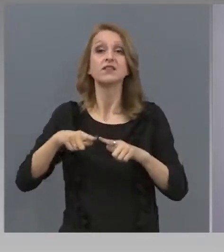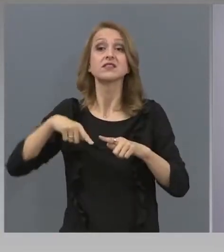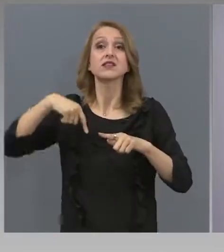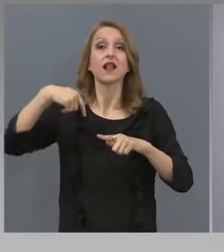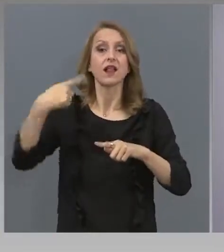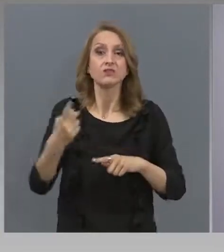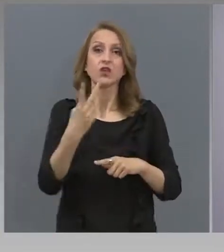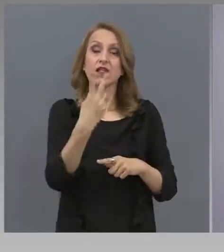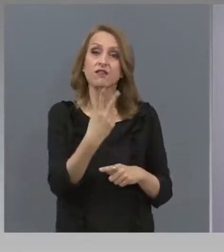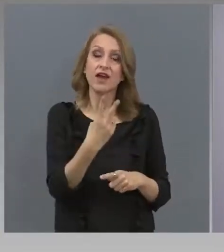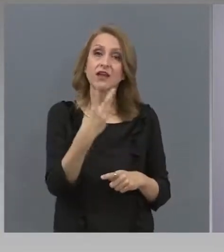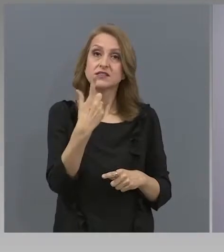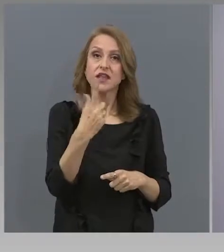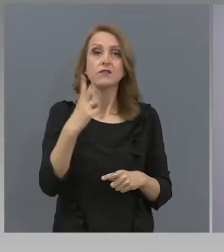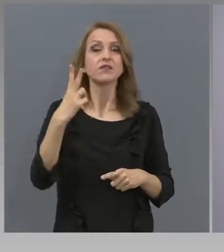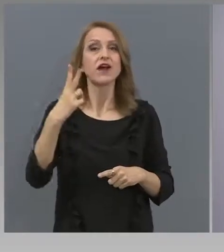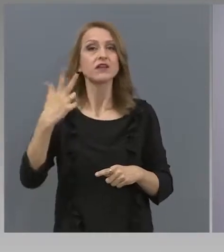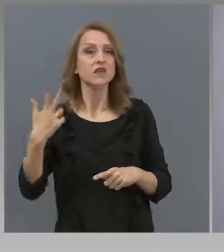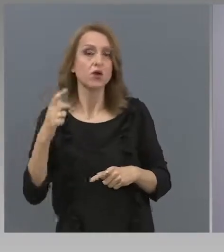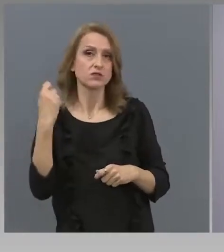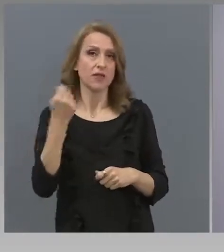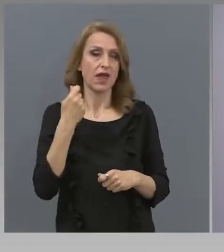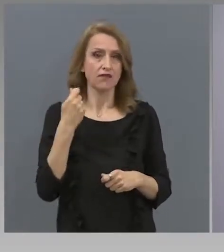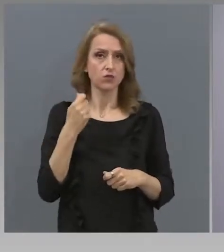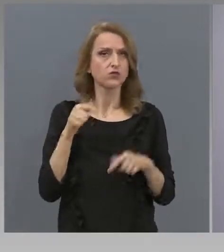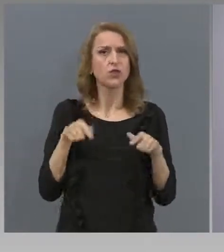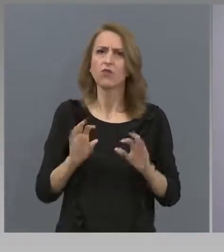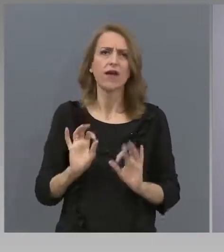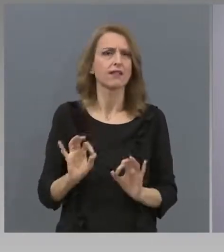и 28 август. Всяка година е така.